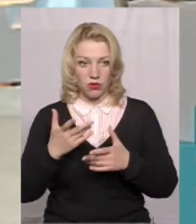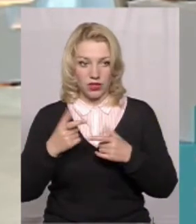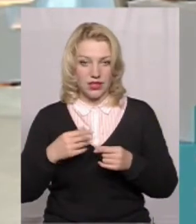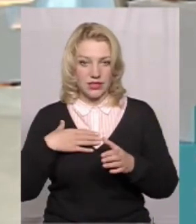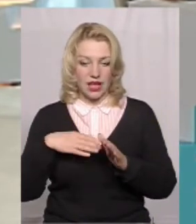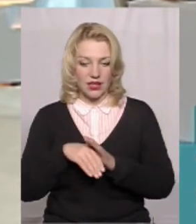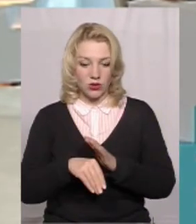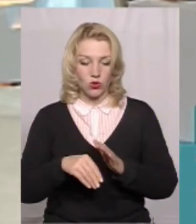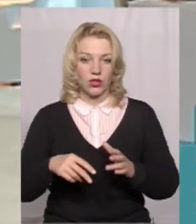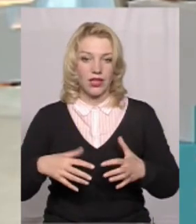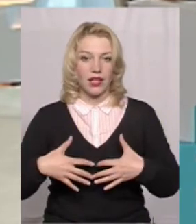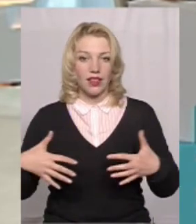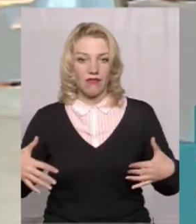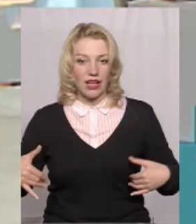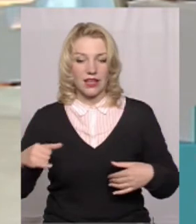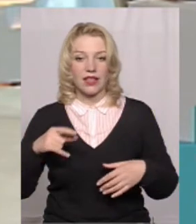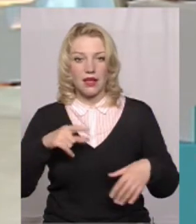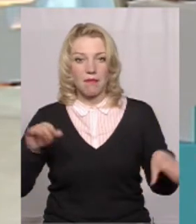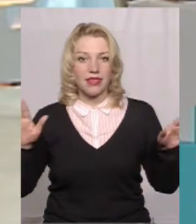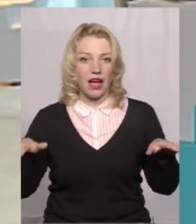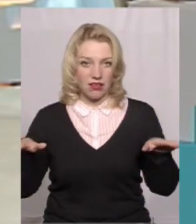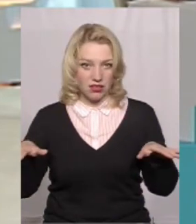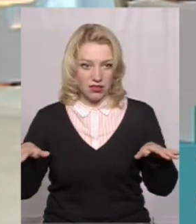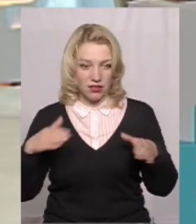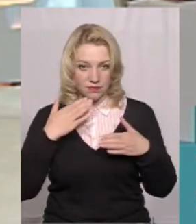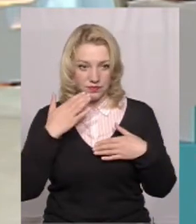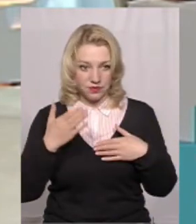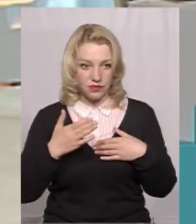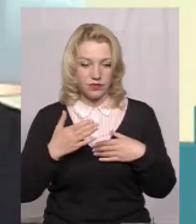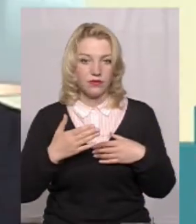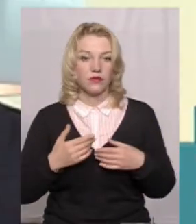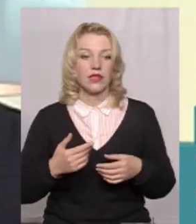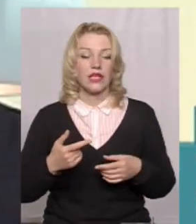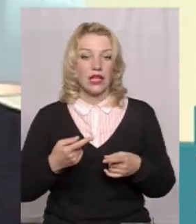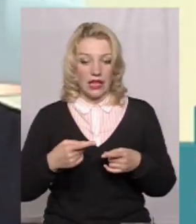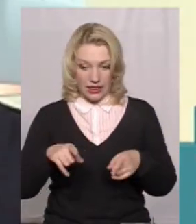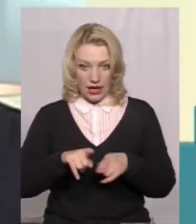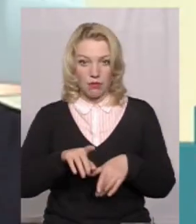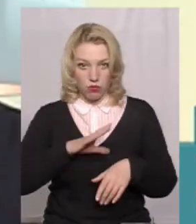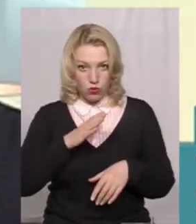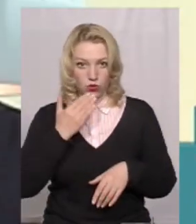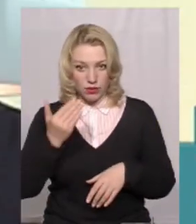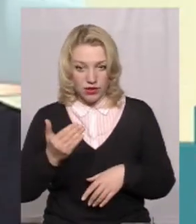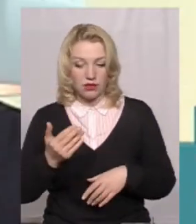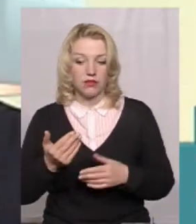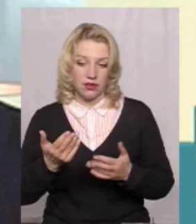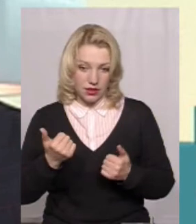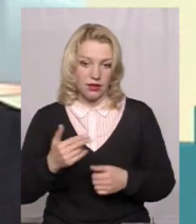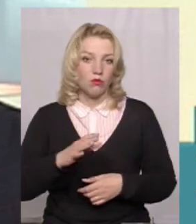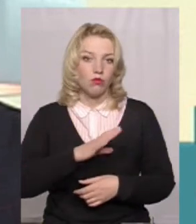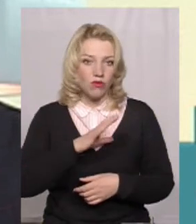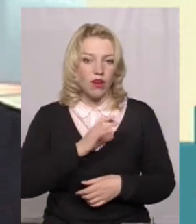загинули тварини і птахи, таке було десь? Ну, бувало, бувало. Можливо, воно